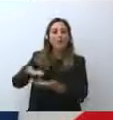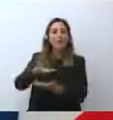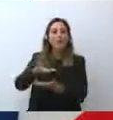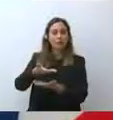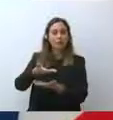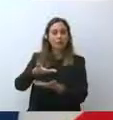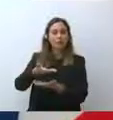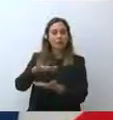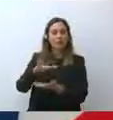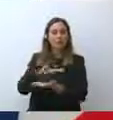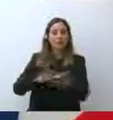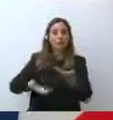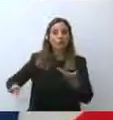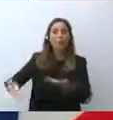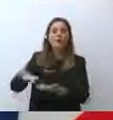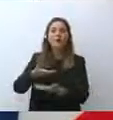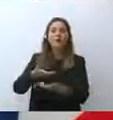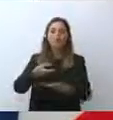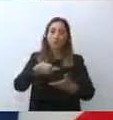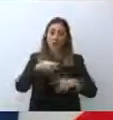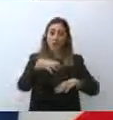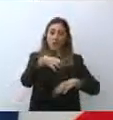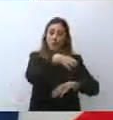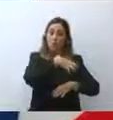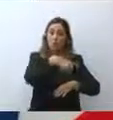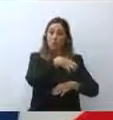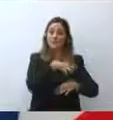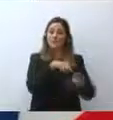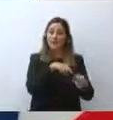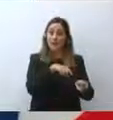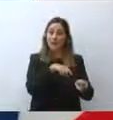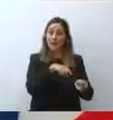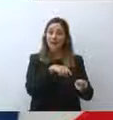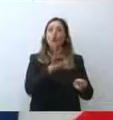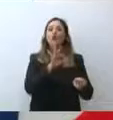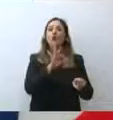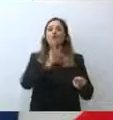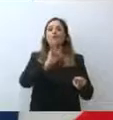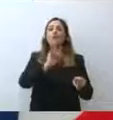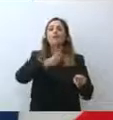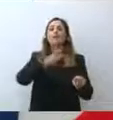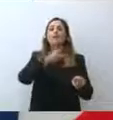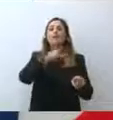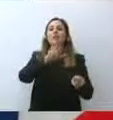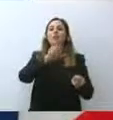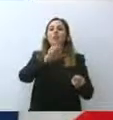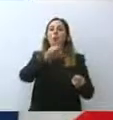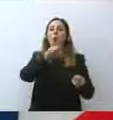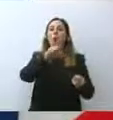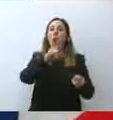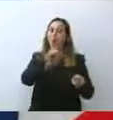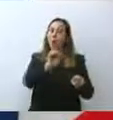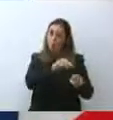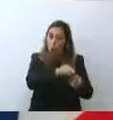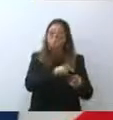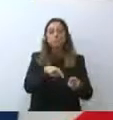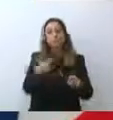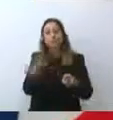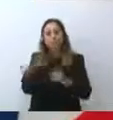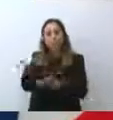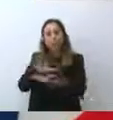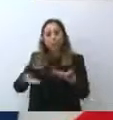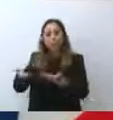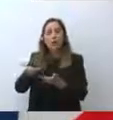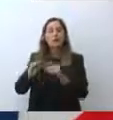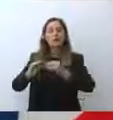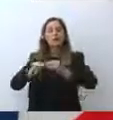la struttura commissariale del Commissario Figliuolo da un lato, il Sistema Sanitario Nazionale